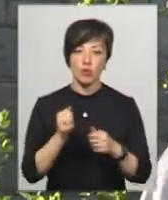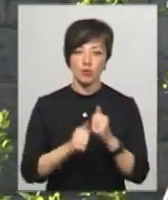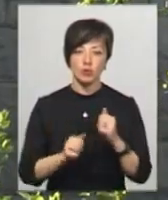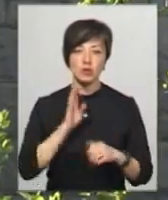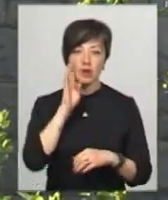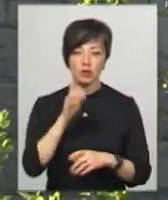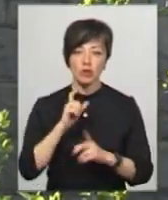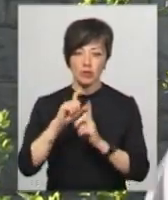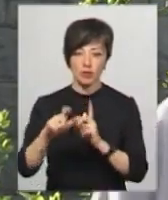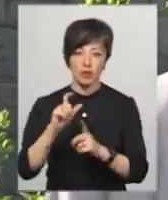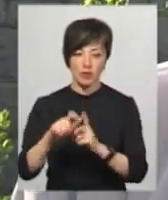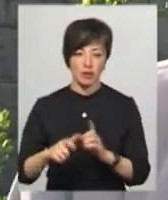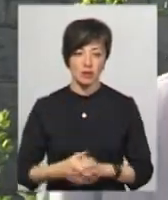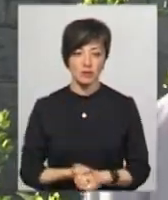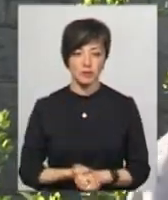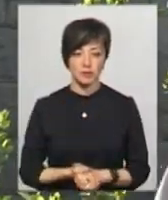відповідати.